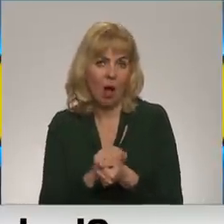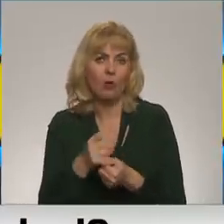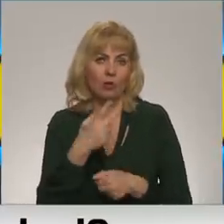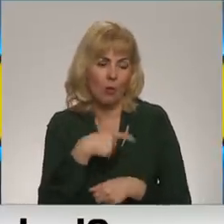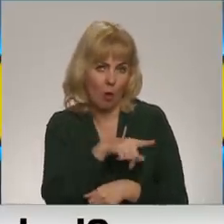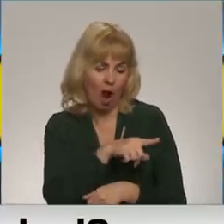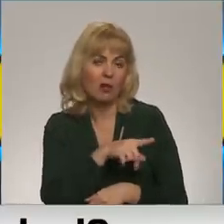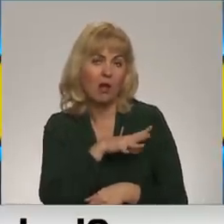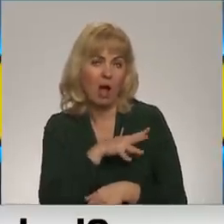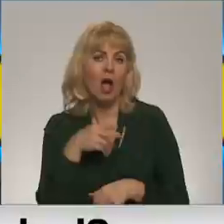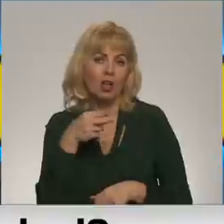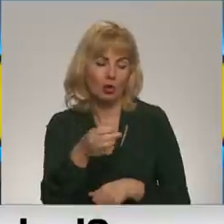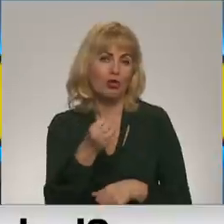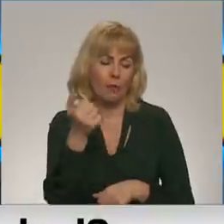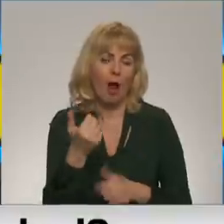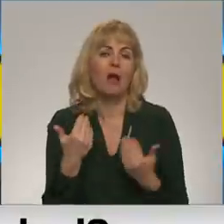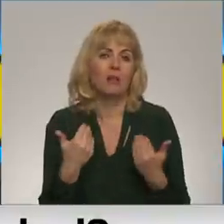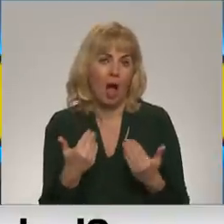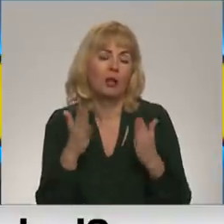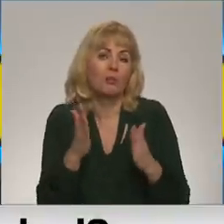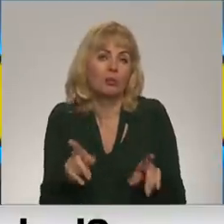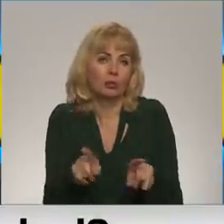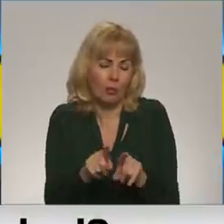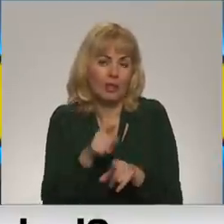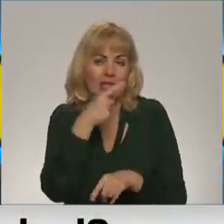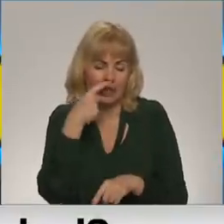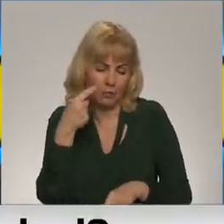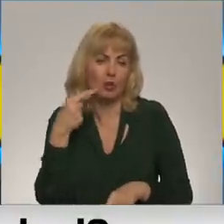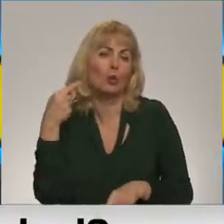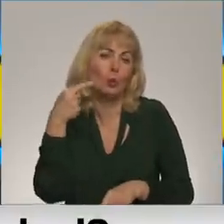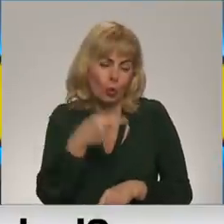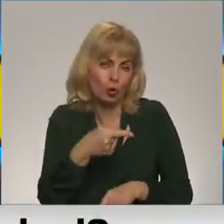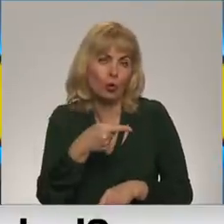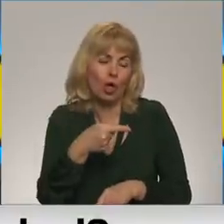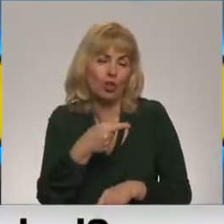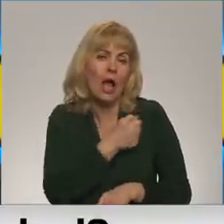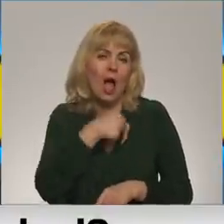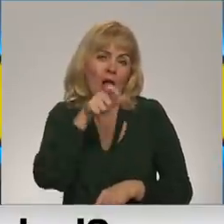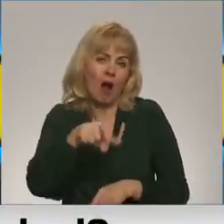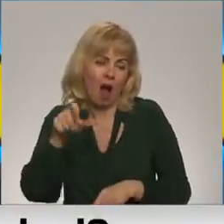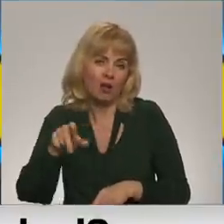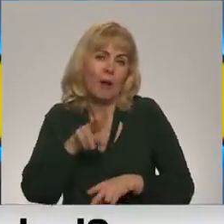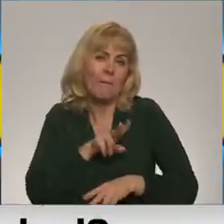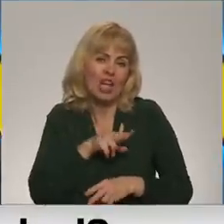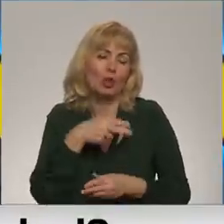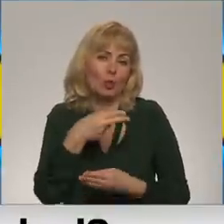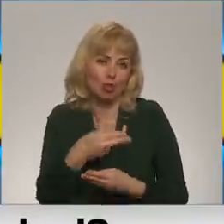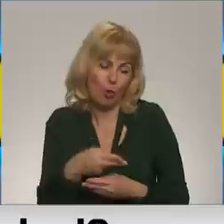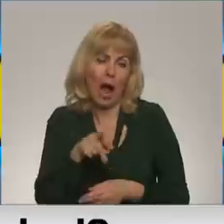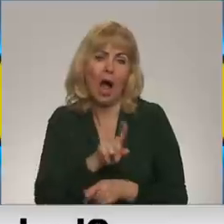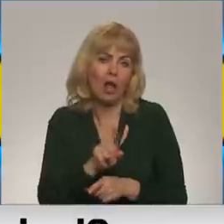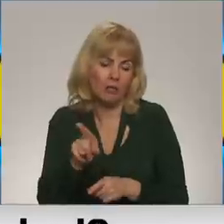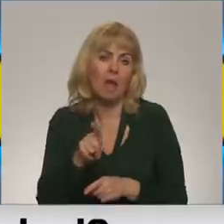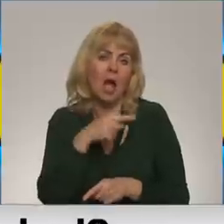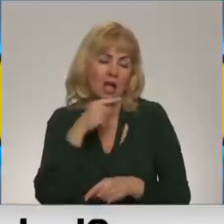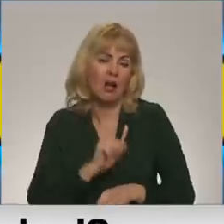Krievija bija gan 14. gadā, gan tagad būs tas pats simtiem tūkstošiem Krievu uparu. Tas ir tas brīdis, kad mēs varam skatīties, ka Krievijā šī